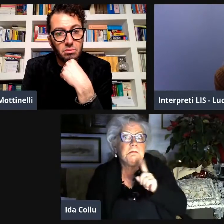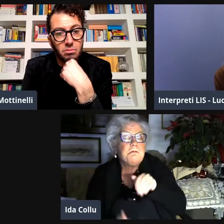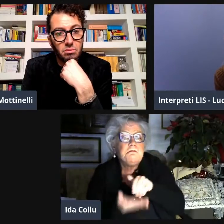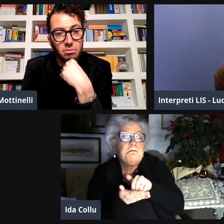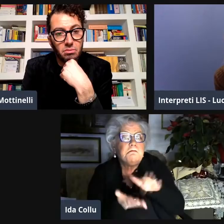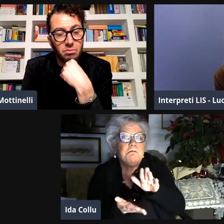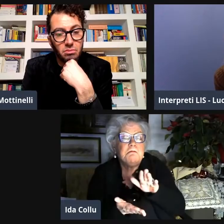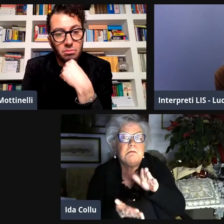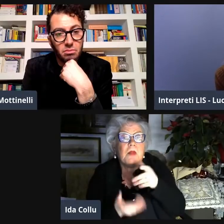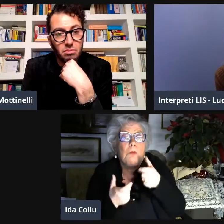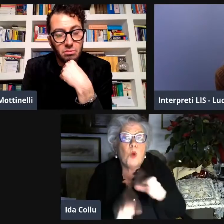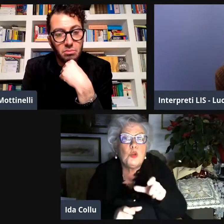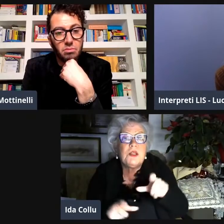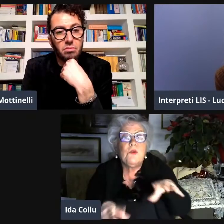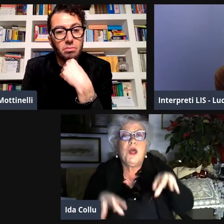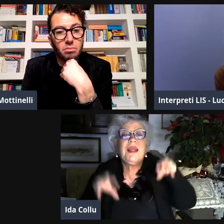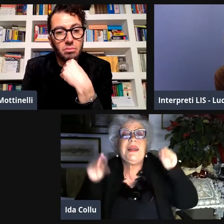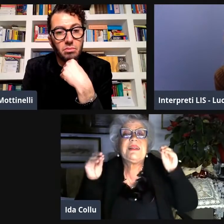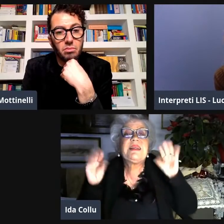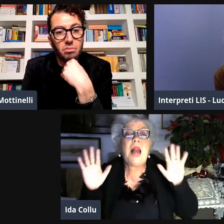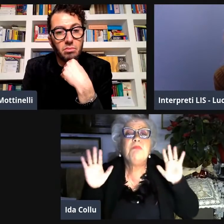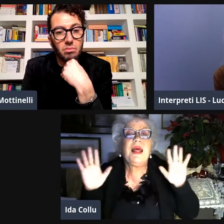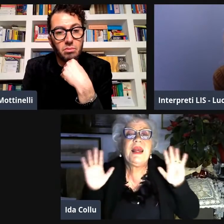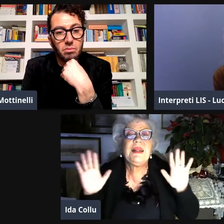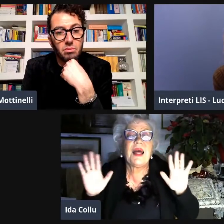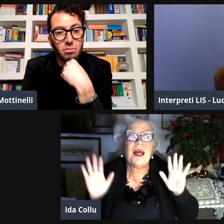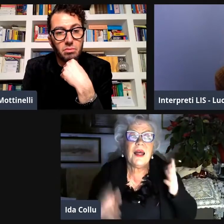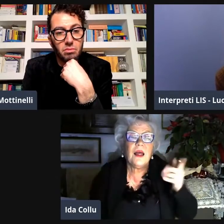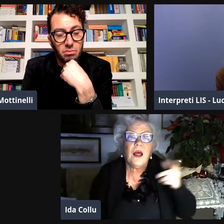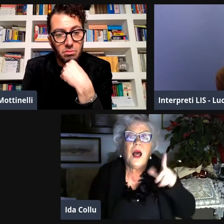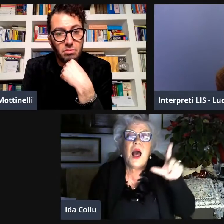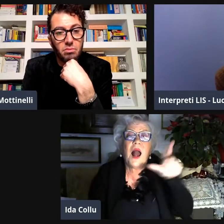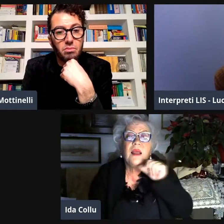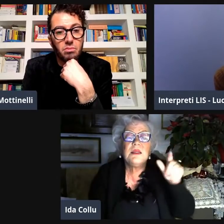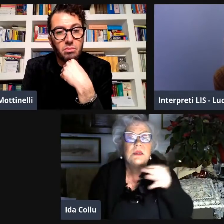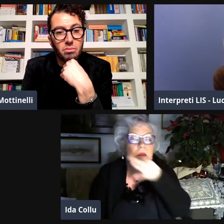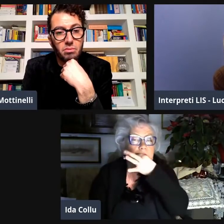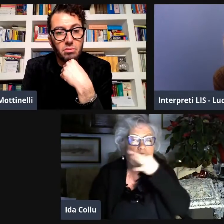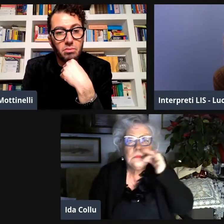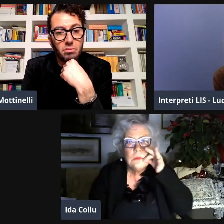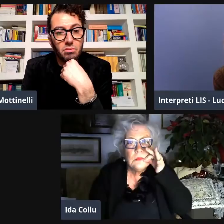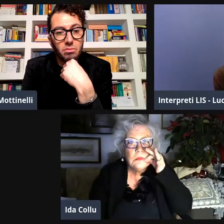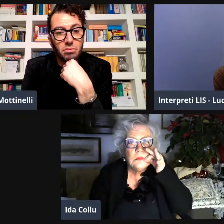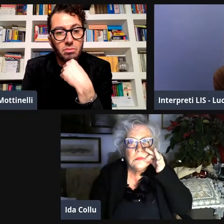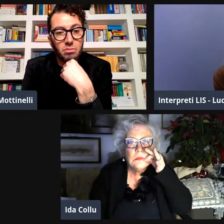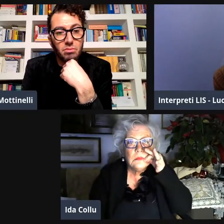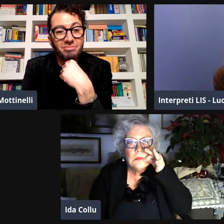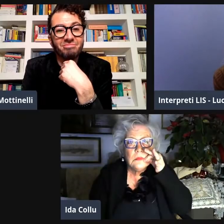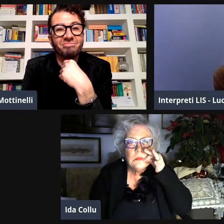quindi il fatto che fosse una lingua dei segni io non ho rifiutato diciamo questo concetto